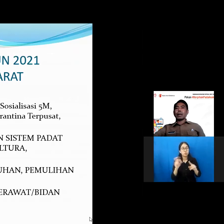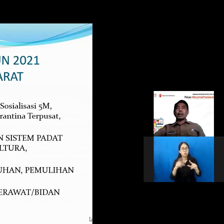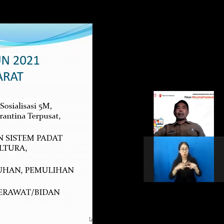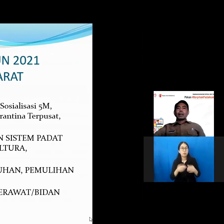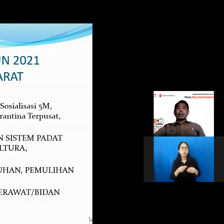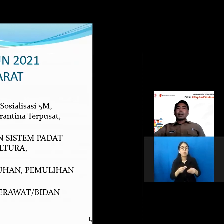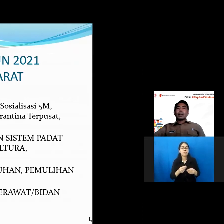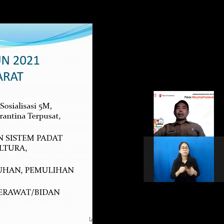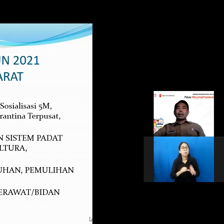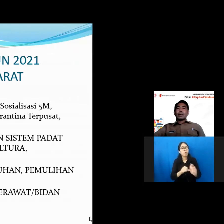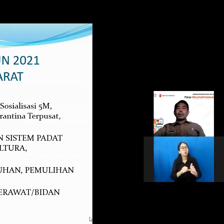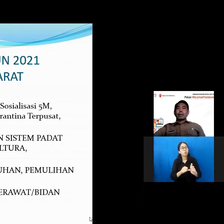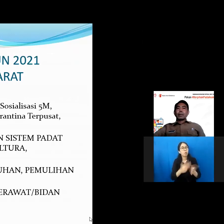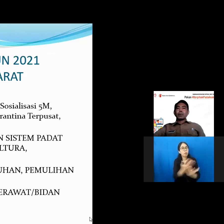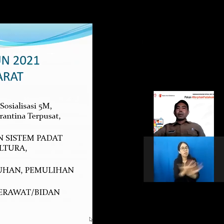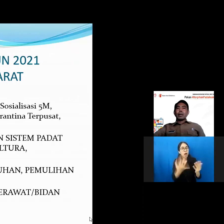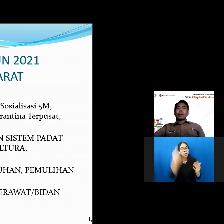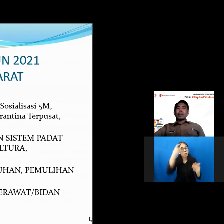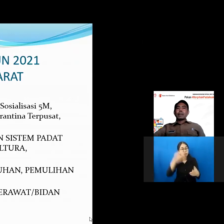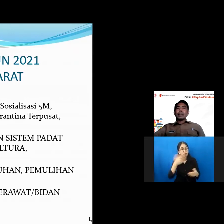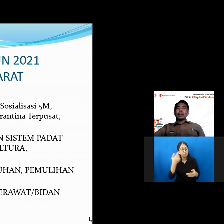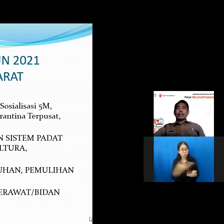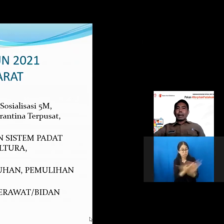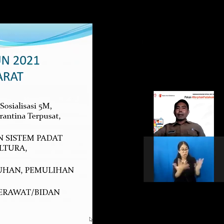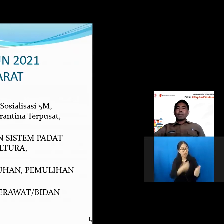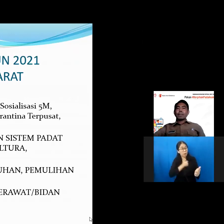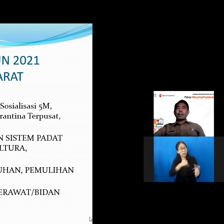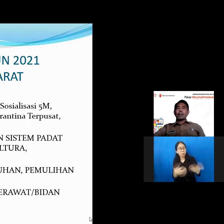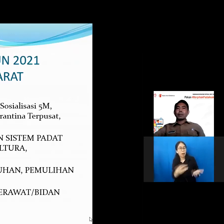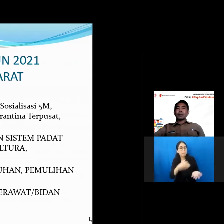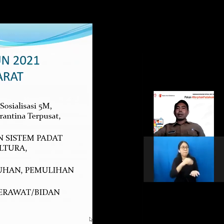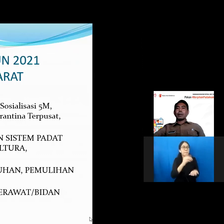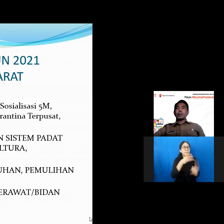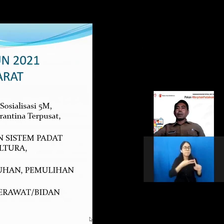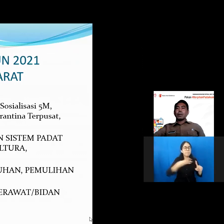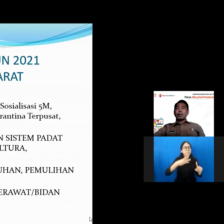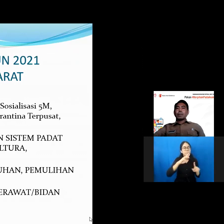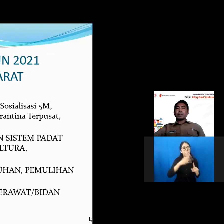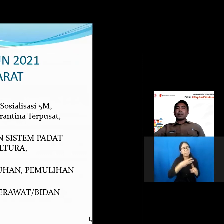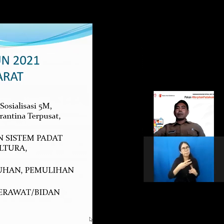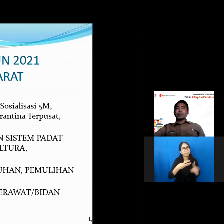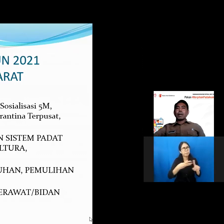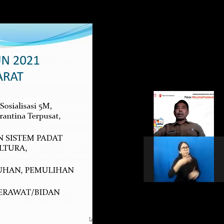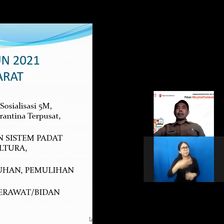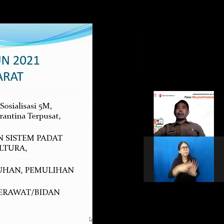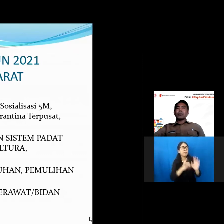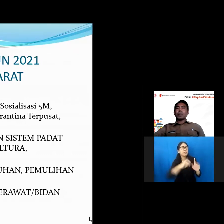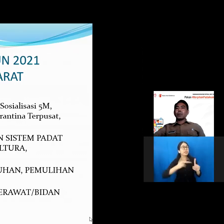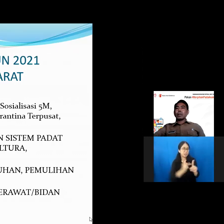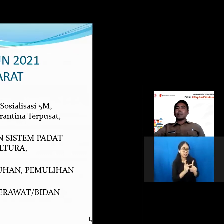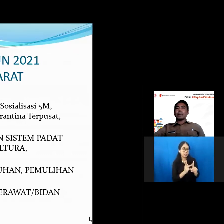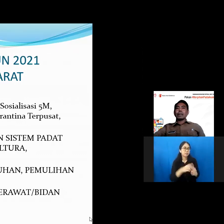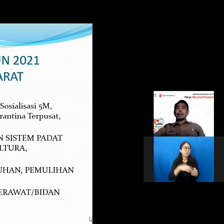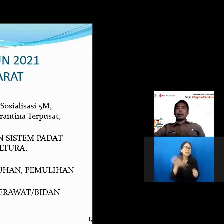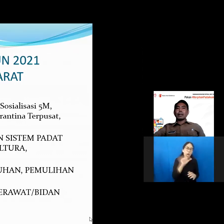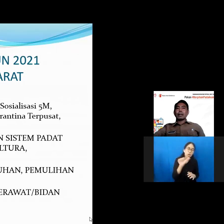-sayuran termasuk juga benih-benih ikan ini maksud kita untuk bisa menyuplai kebutuhan